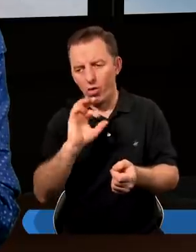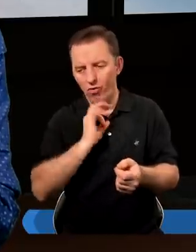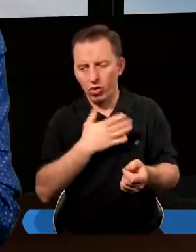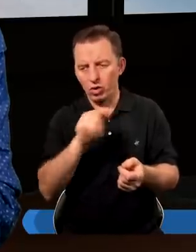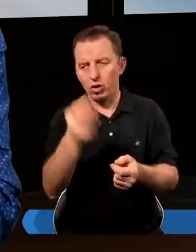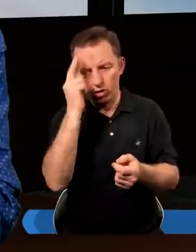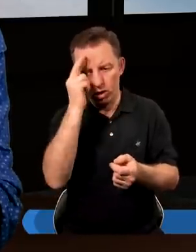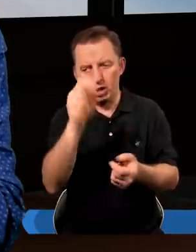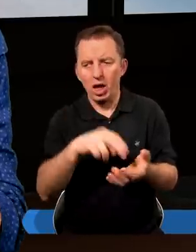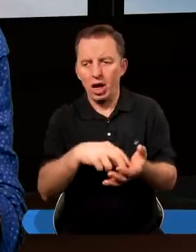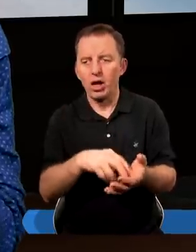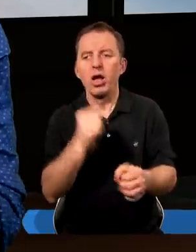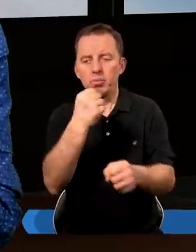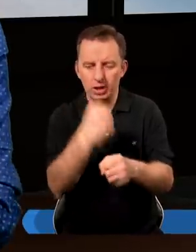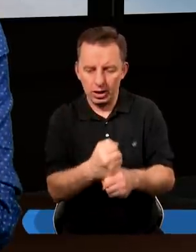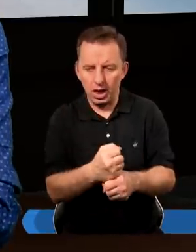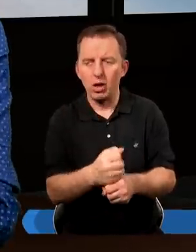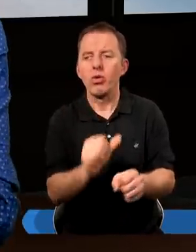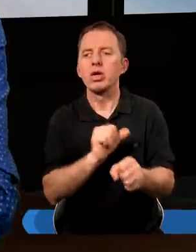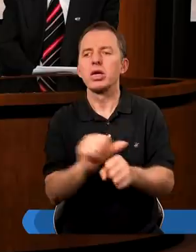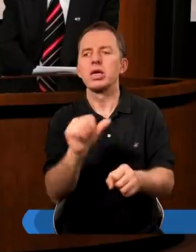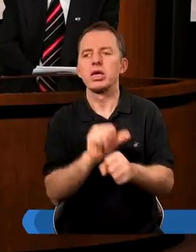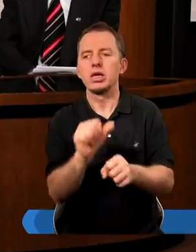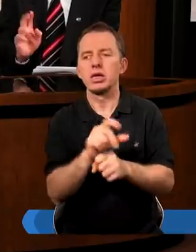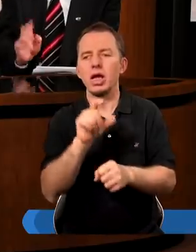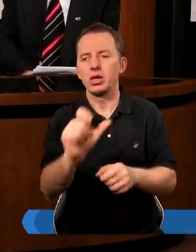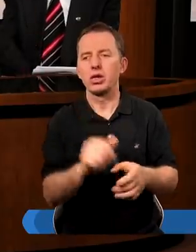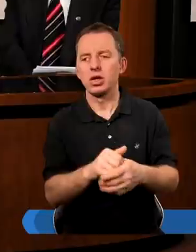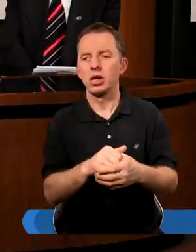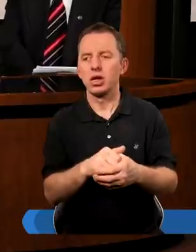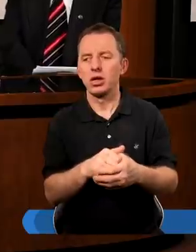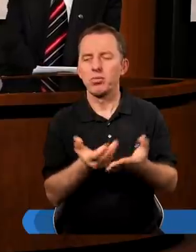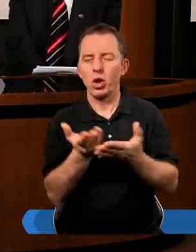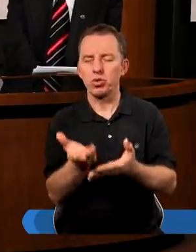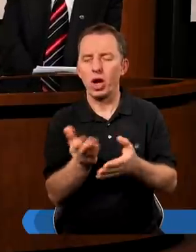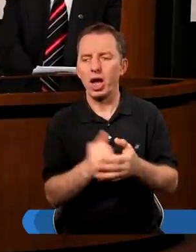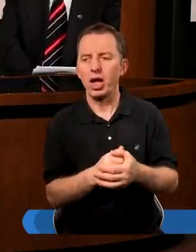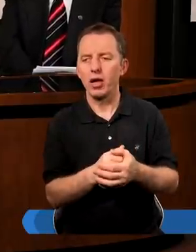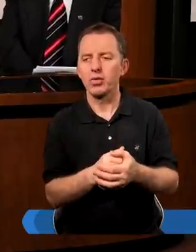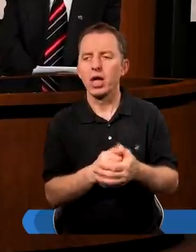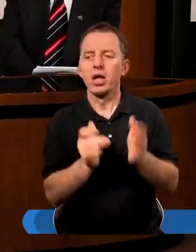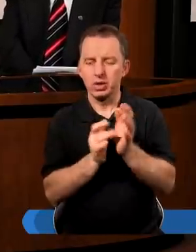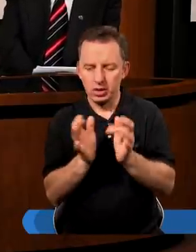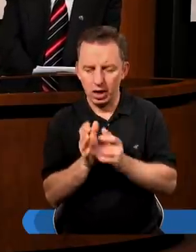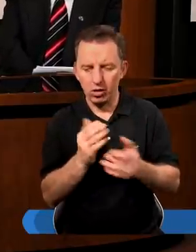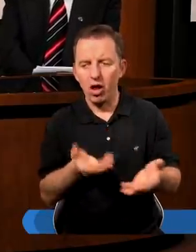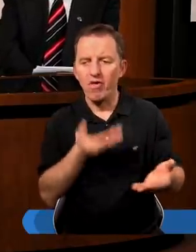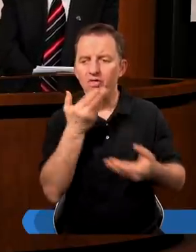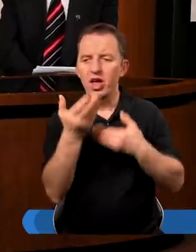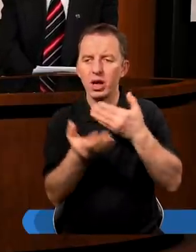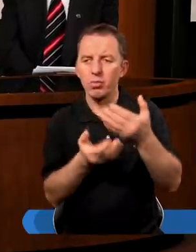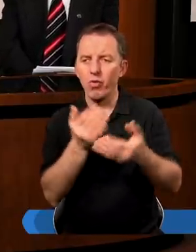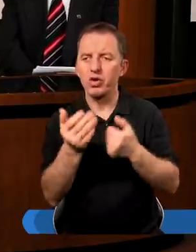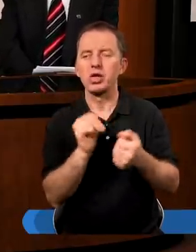zrozumiemy, to chyba te lęki też przestaną istnieć. Proszę. Ciekawie Jezus się wypowiedział.